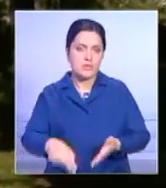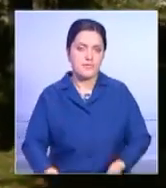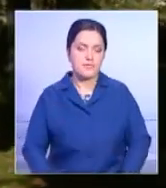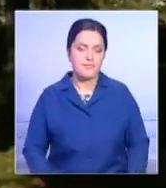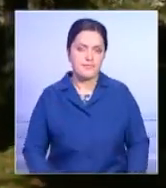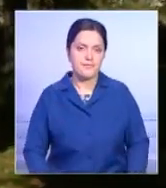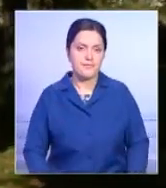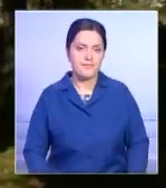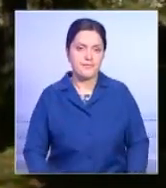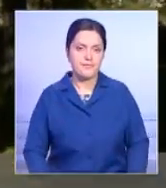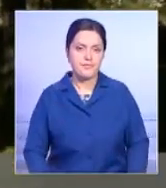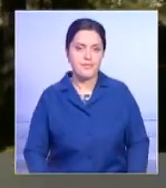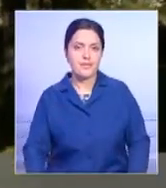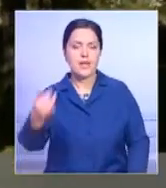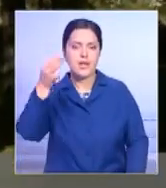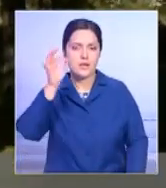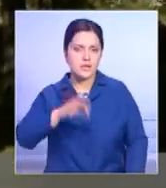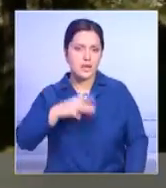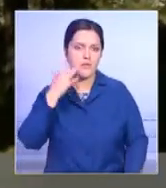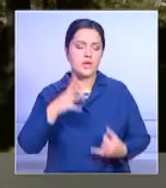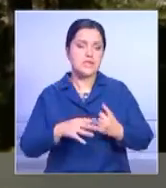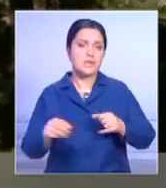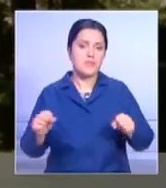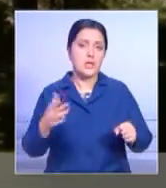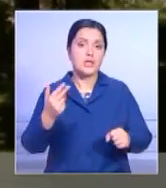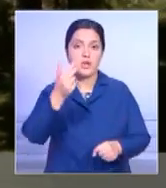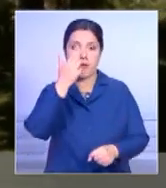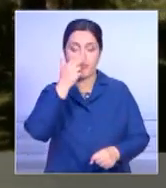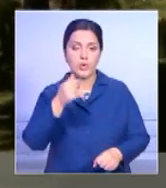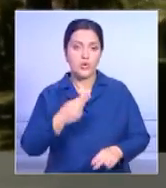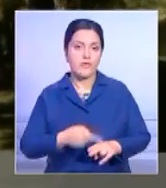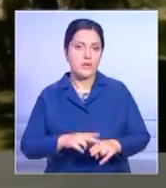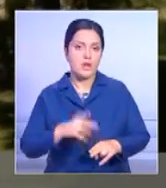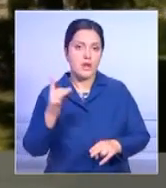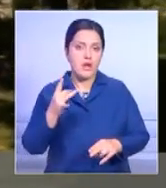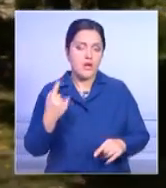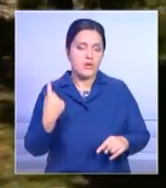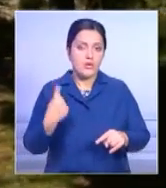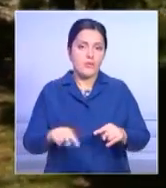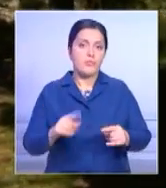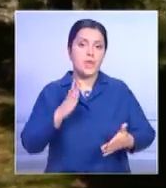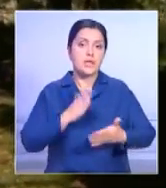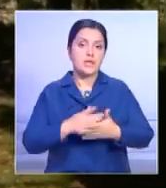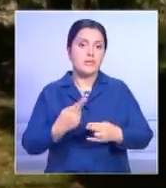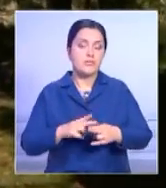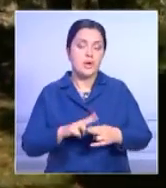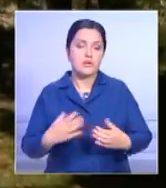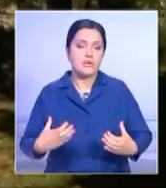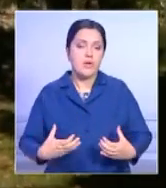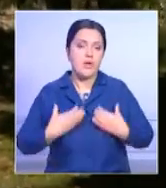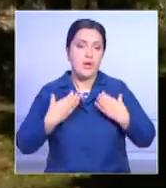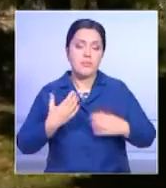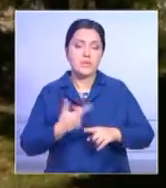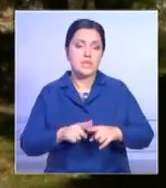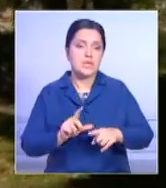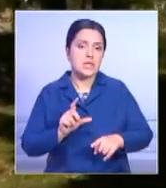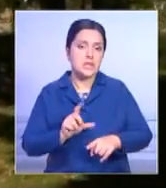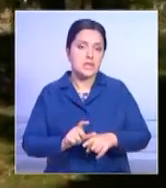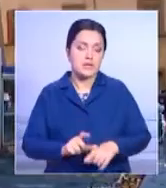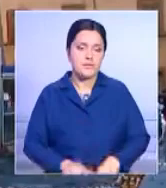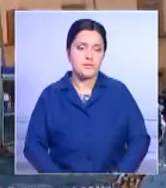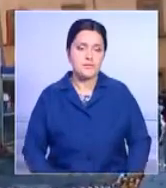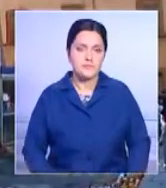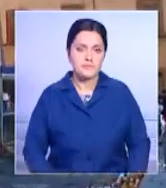У нас здесь часто бывают землетрясения, и мы привыкли к ним. Но в этот раз было все иначе. Это катастрофа. Страшно? Еще